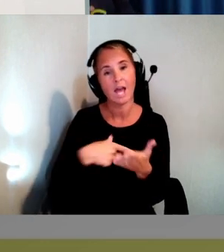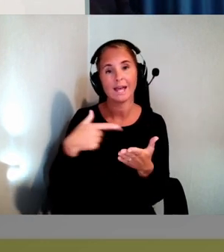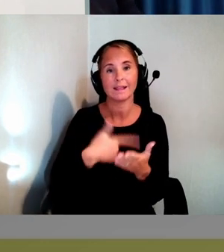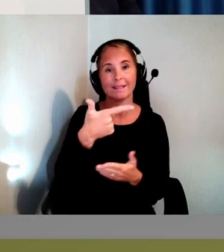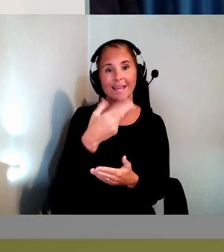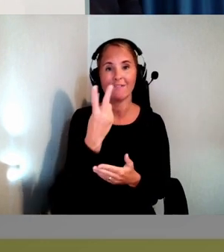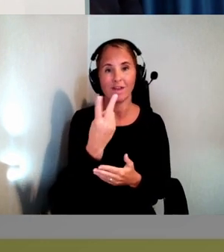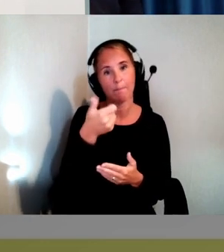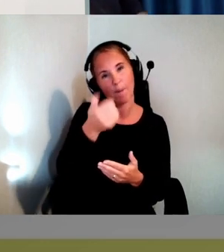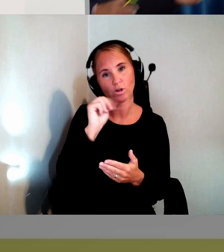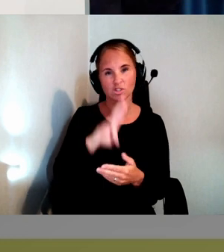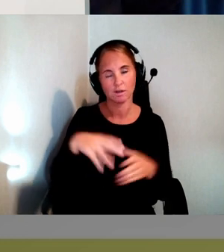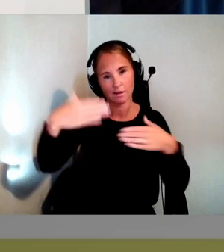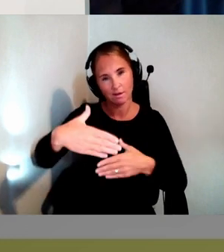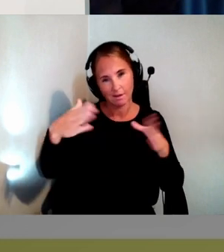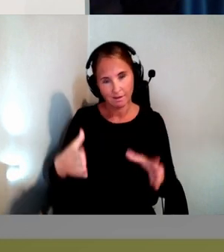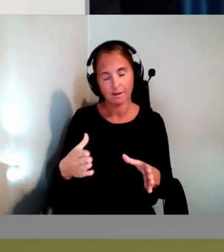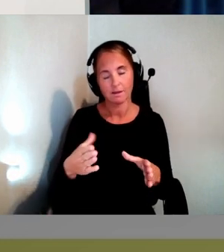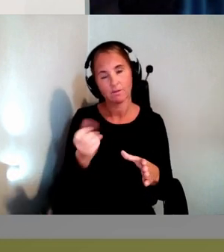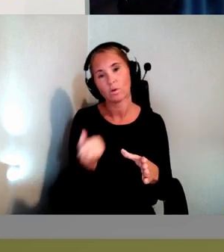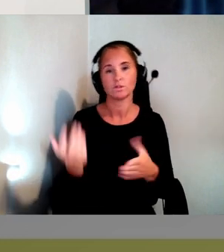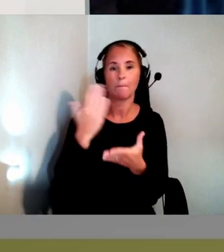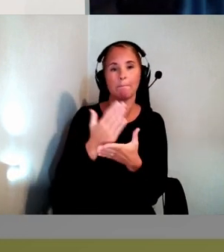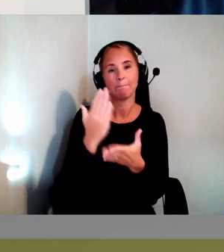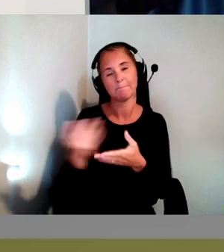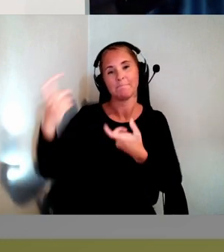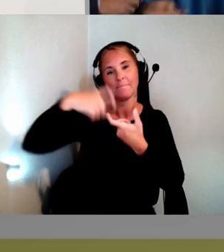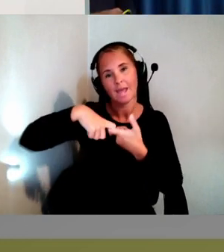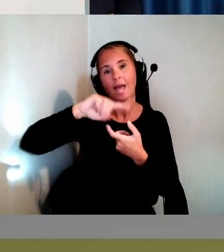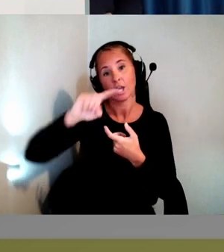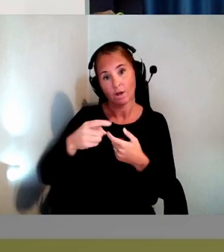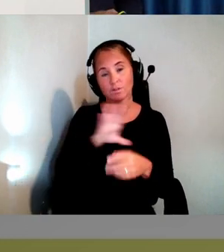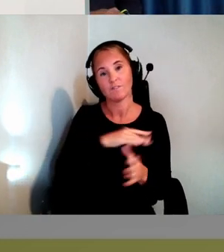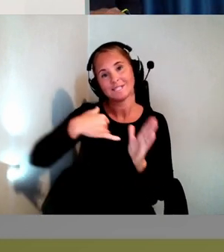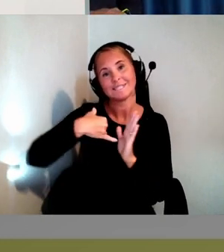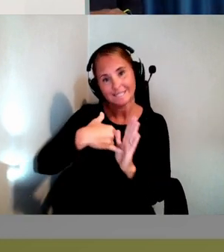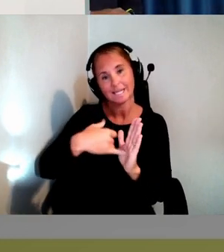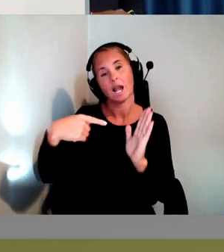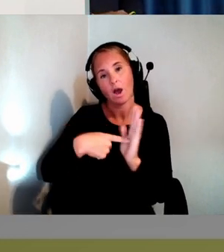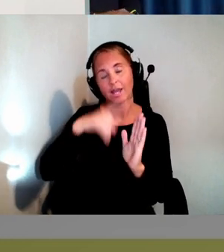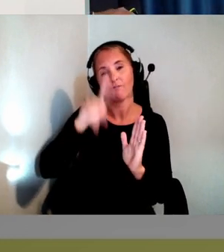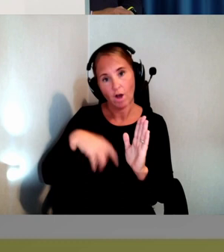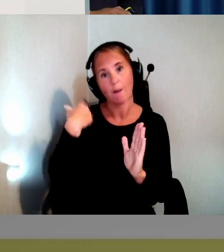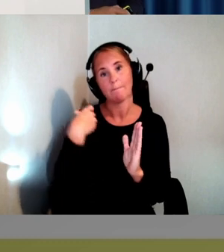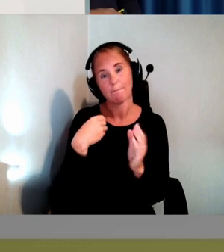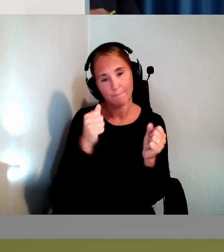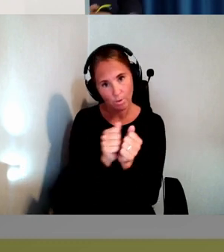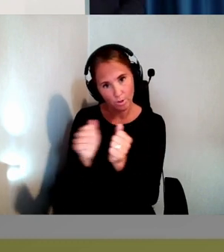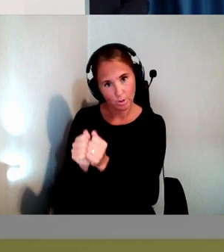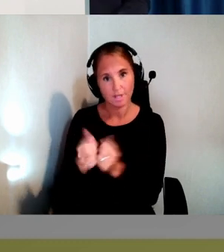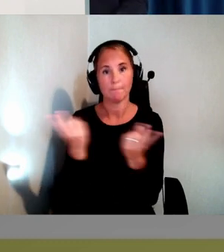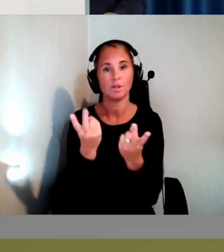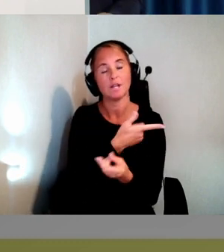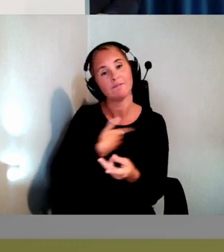-boxar eller någonting sånt som omfattas av kraven som finns i lagen för produkter. Ja då blir vi